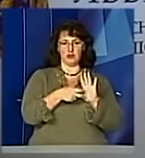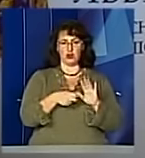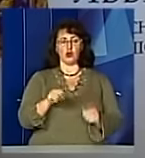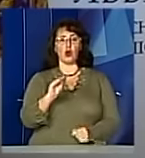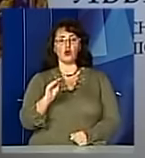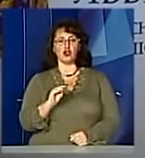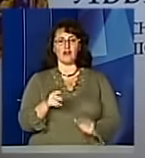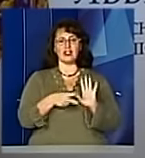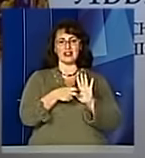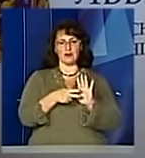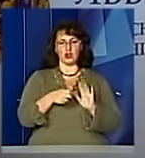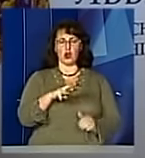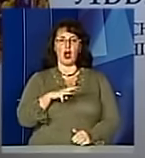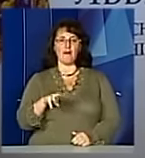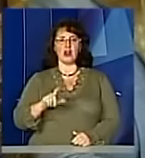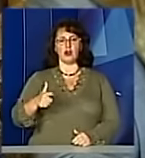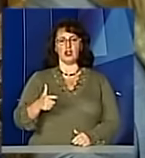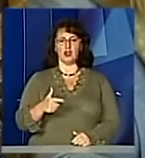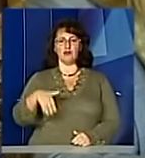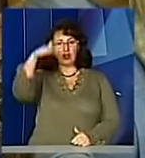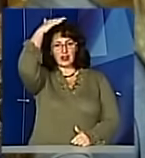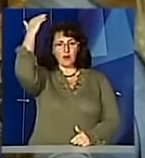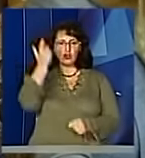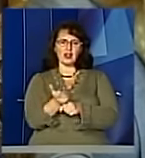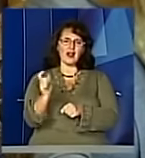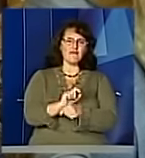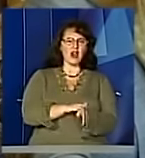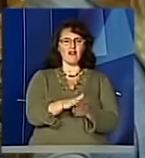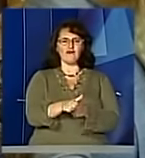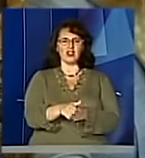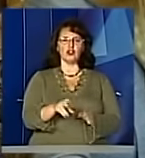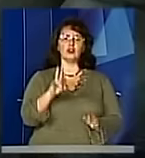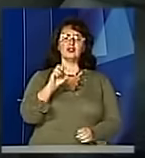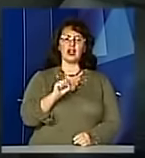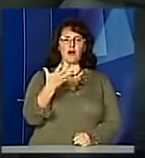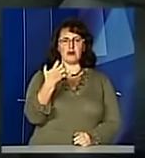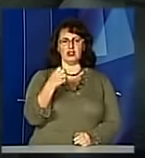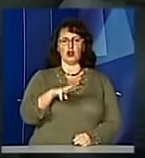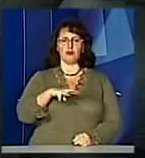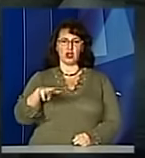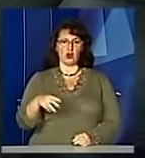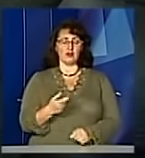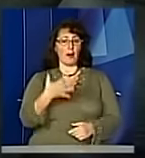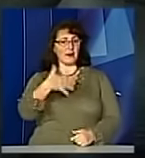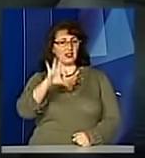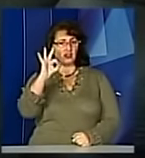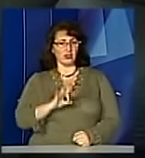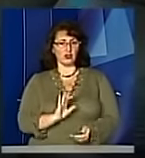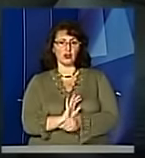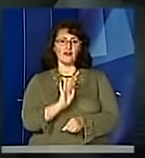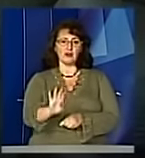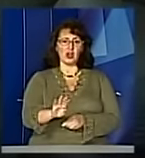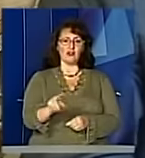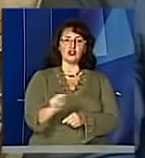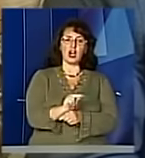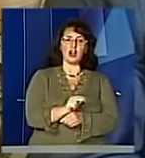700 мільйонів гривень дефесники перевиконали норму на 500 мільйонів, з яких 50% скерують на ремонт автомобільних